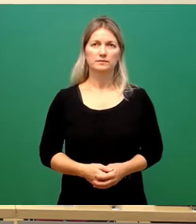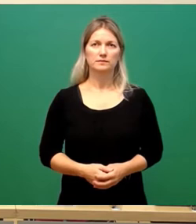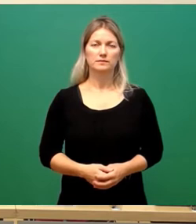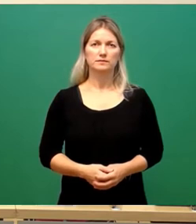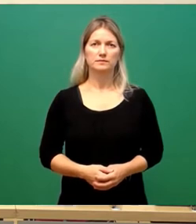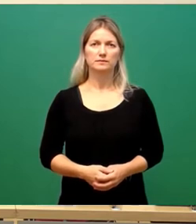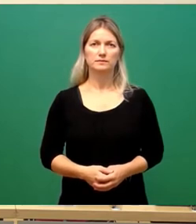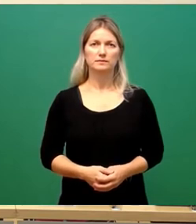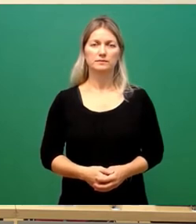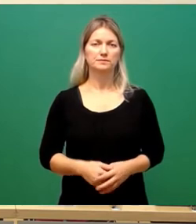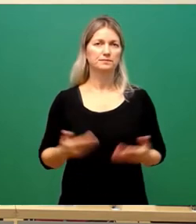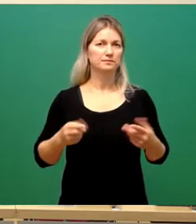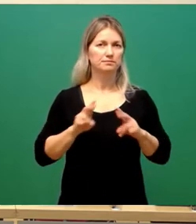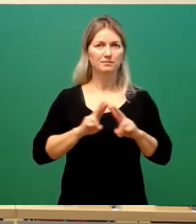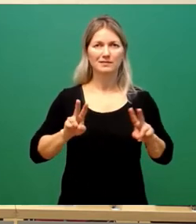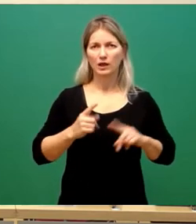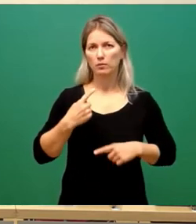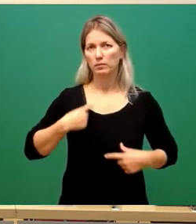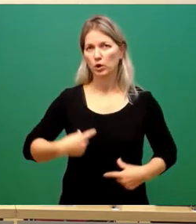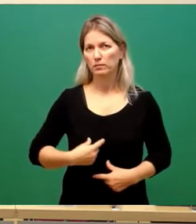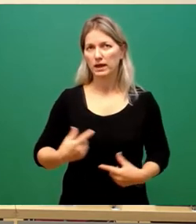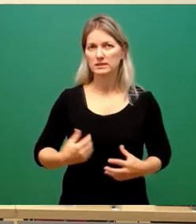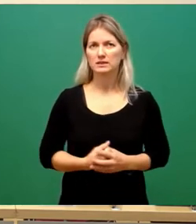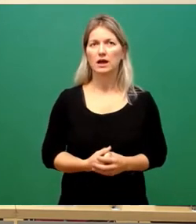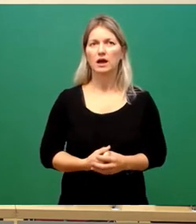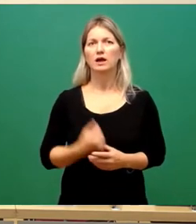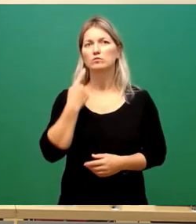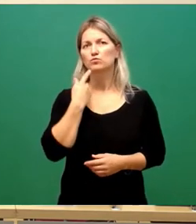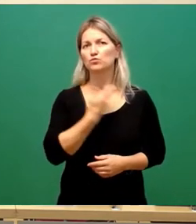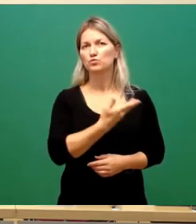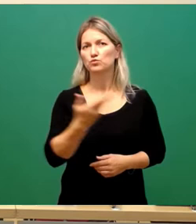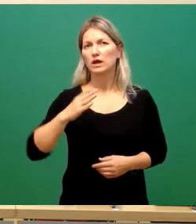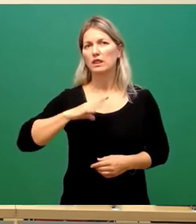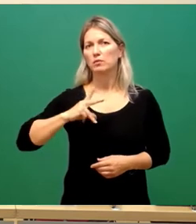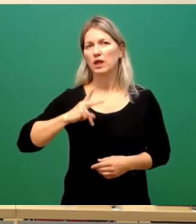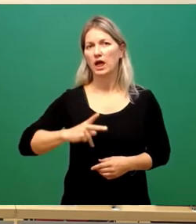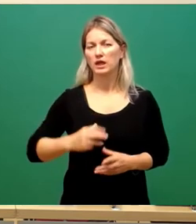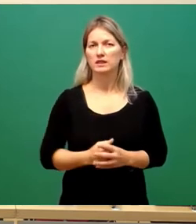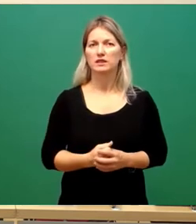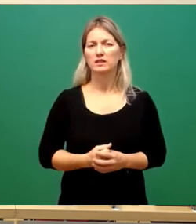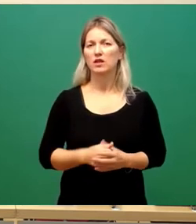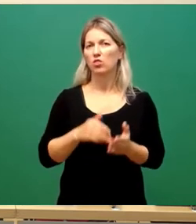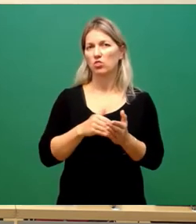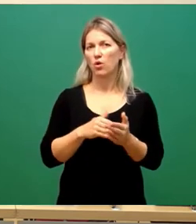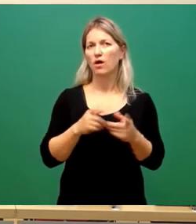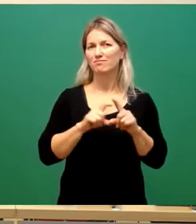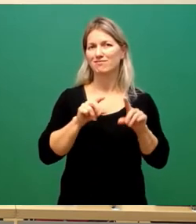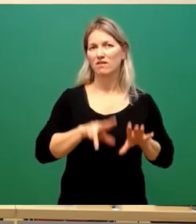Sehr geehrter Herr Oberbürgermeister, meine Damen und Herren, ich glaube, wir sind immer noch bei Vorlage 1878